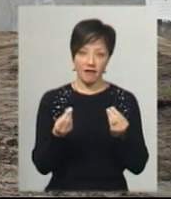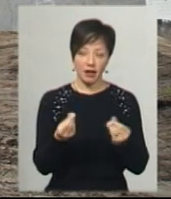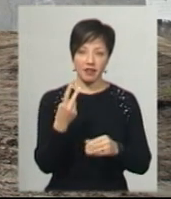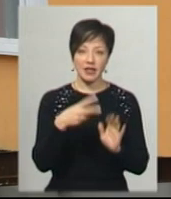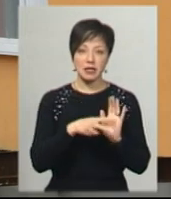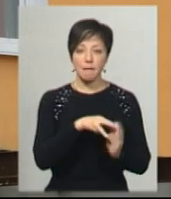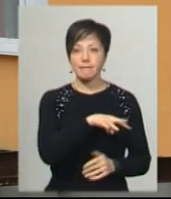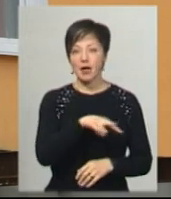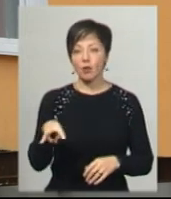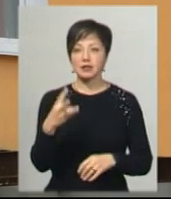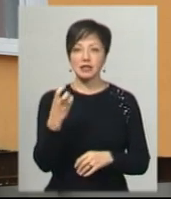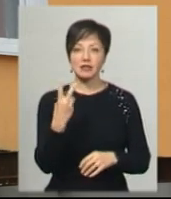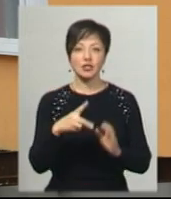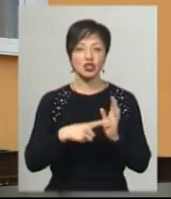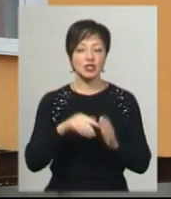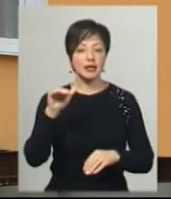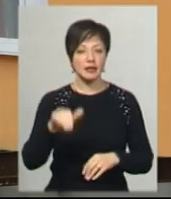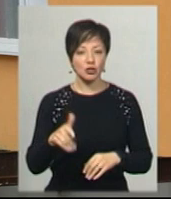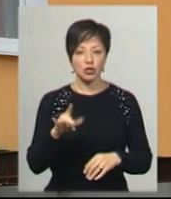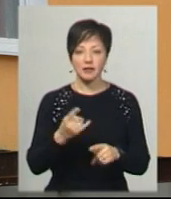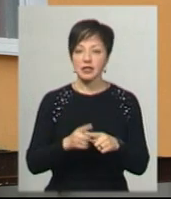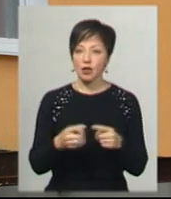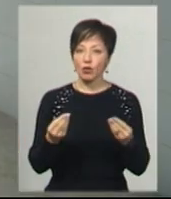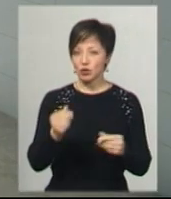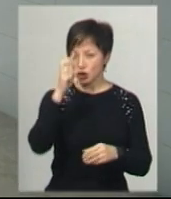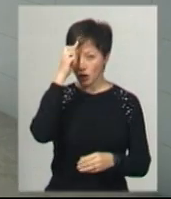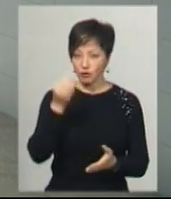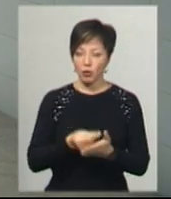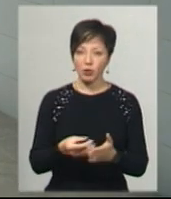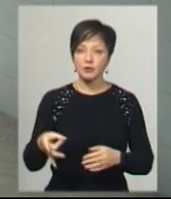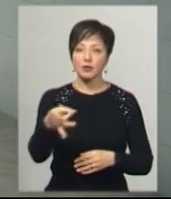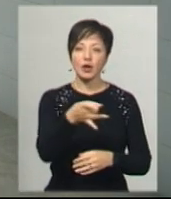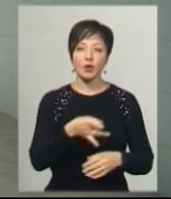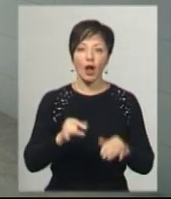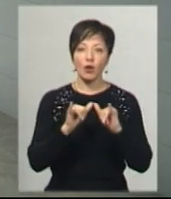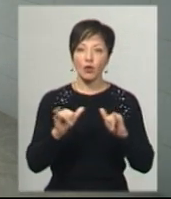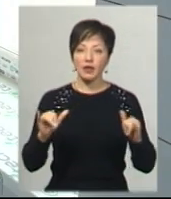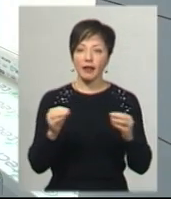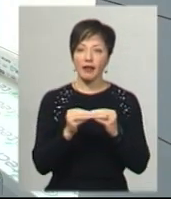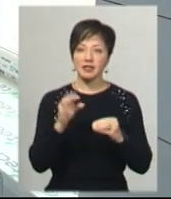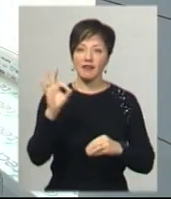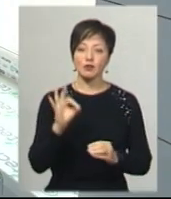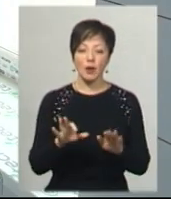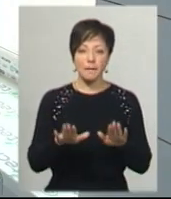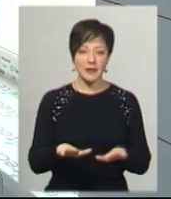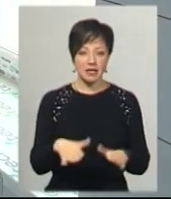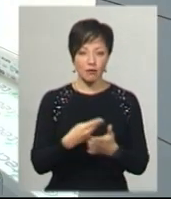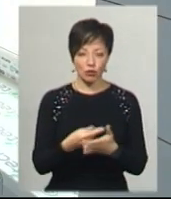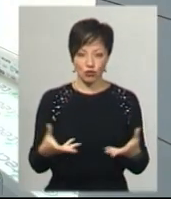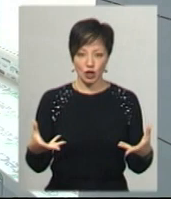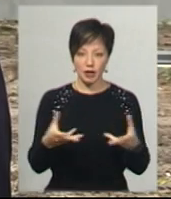– 27 мільйонів 326 тисяч гривень. Це кошти Державного фонду регіонального розвитку та 10% місцевого бюджету,